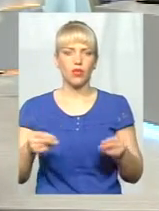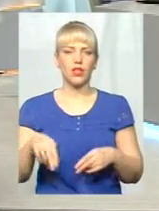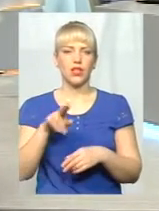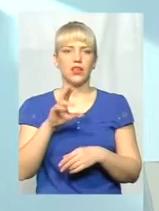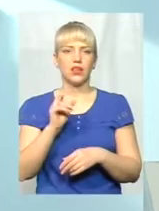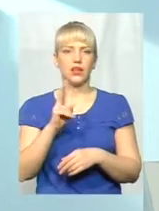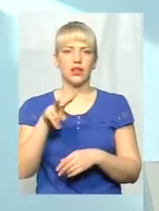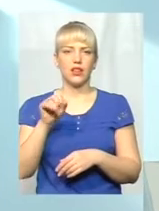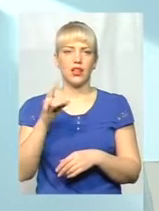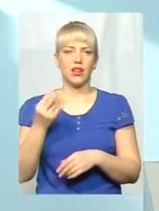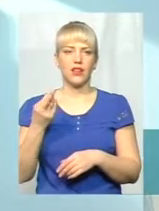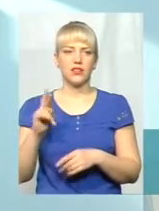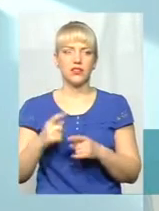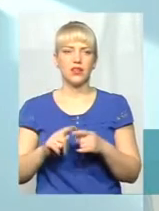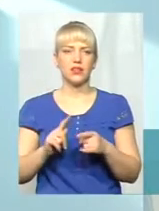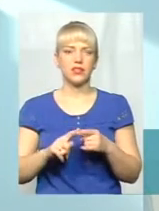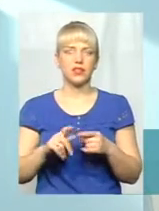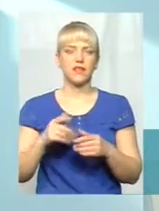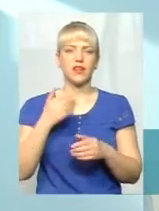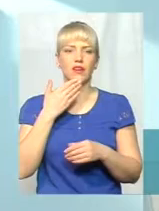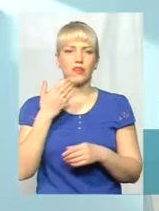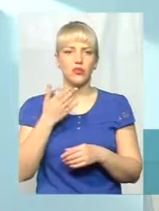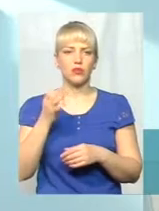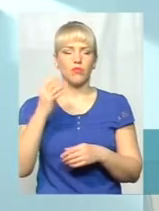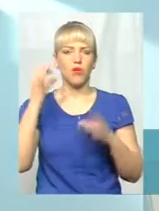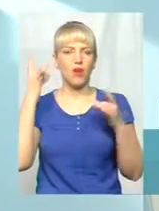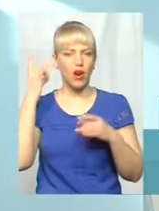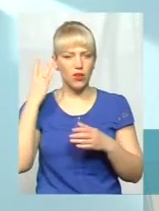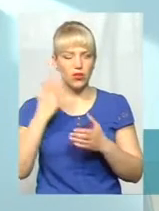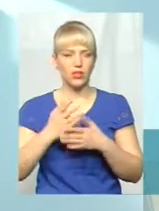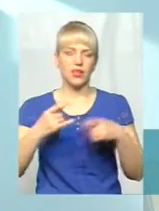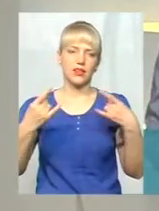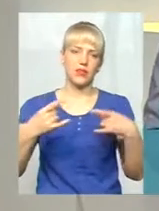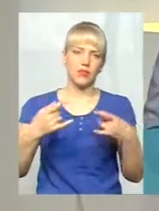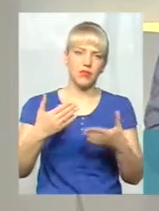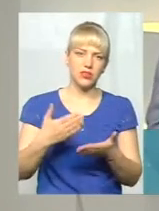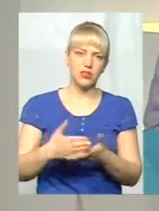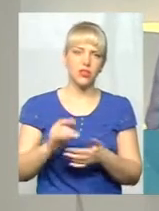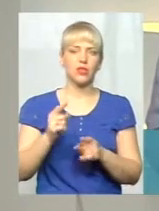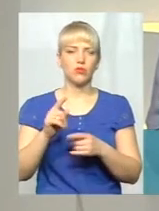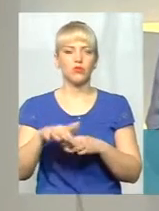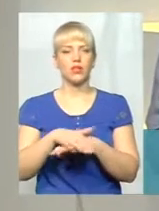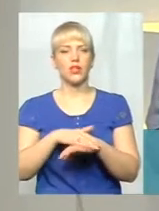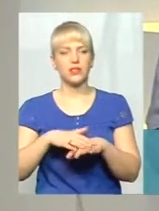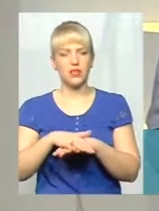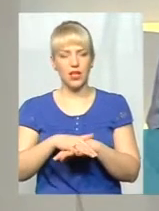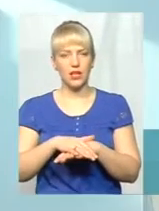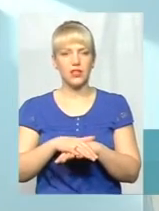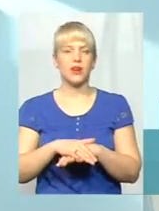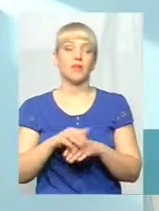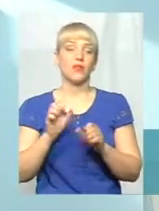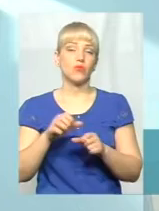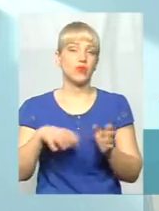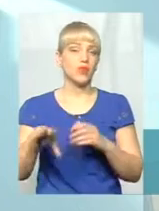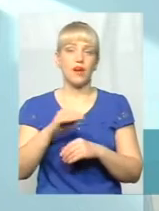Населення готові, виступи по радіо, і комунікація є, телебачення. Тому населення, можливо, не всі